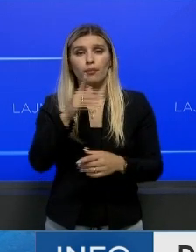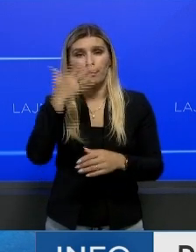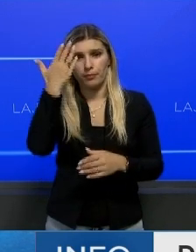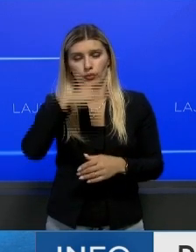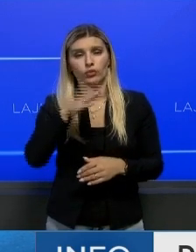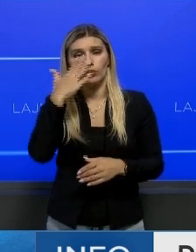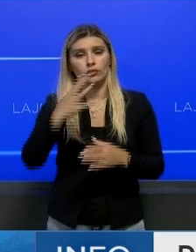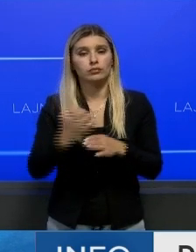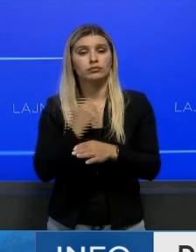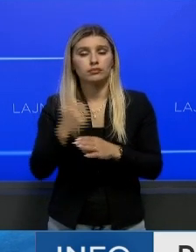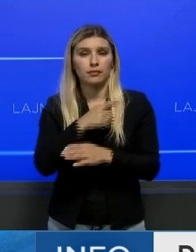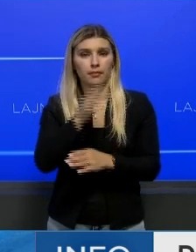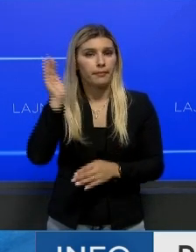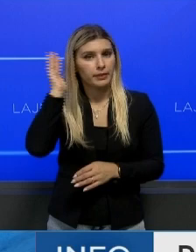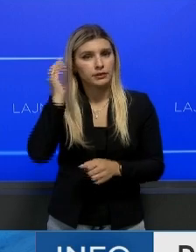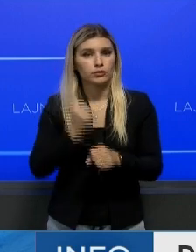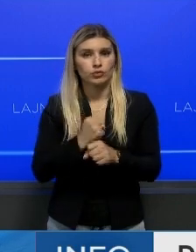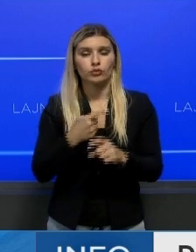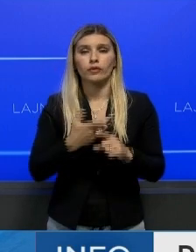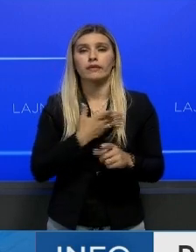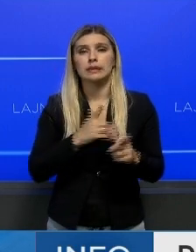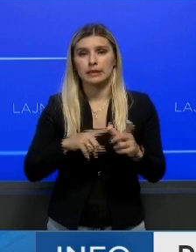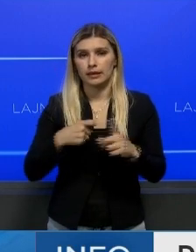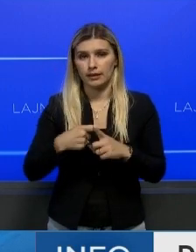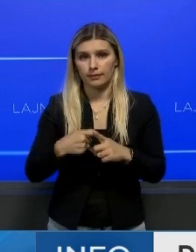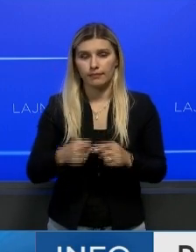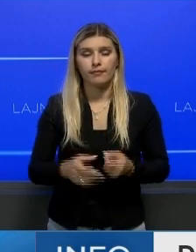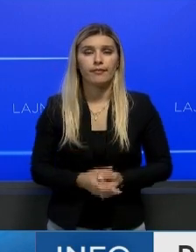Ministris që a i drejton si dhe të FSKs.